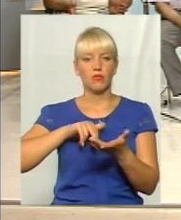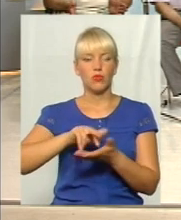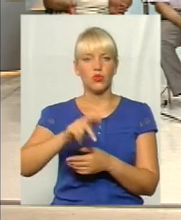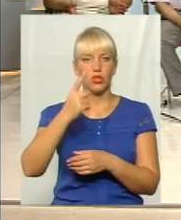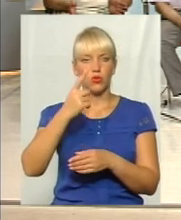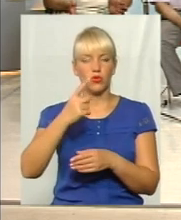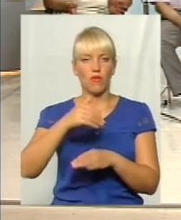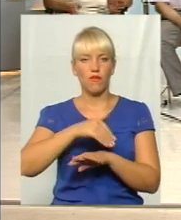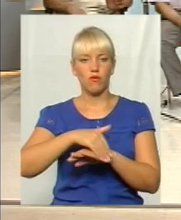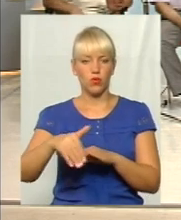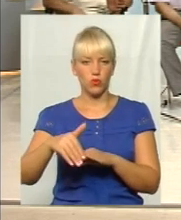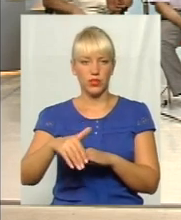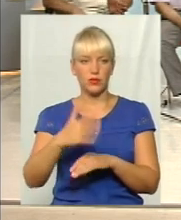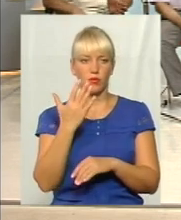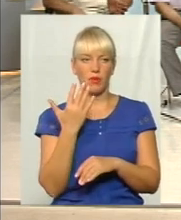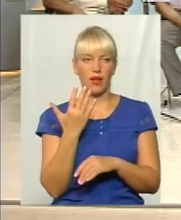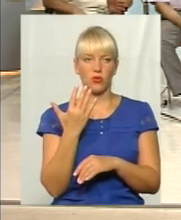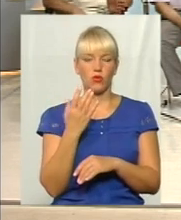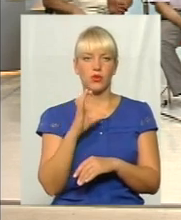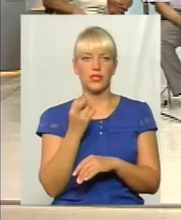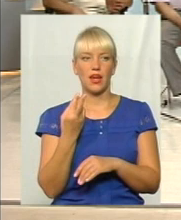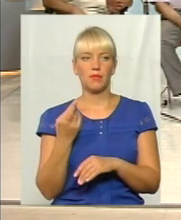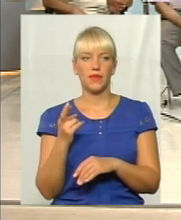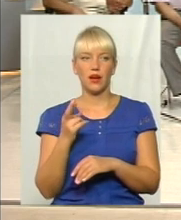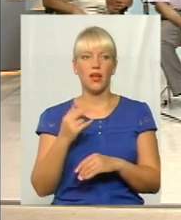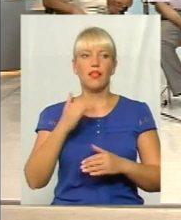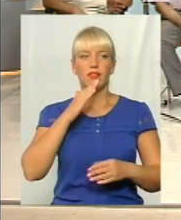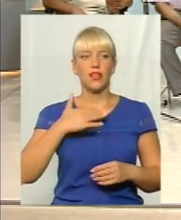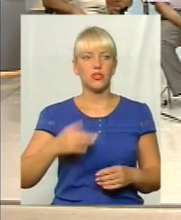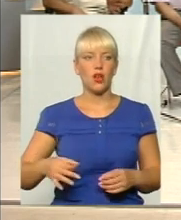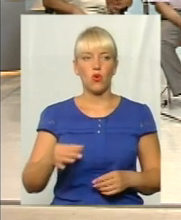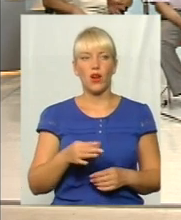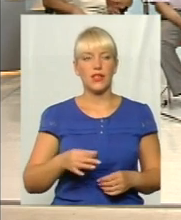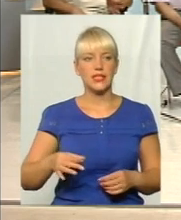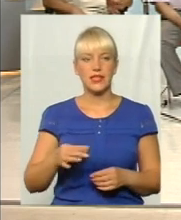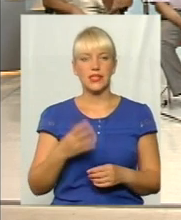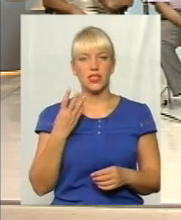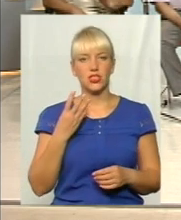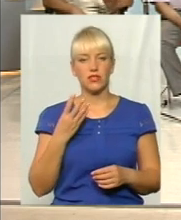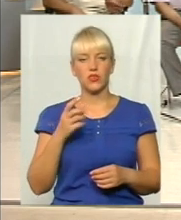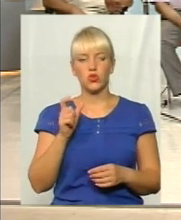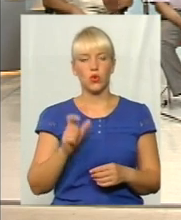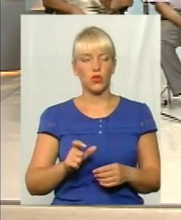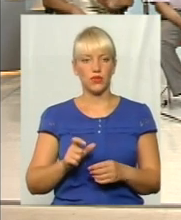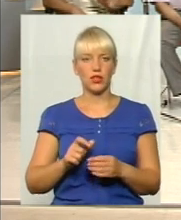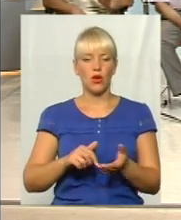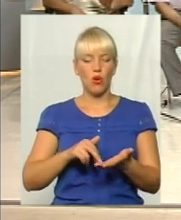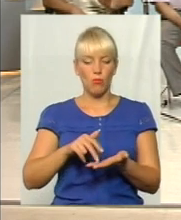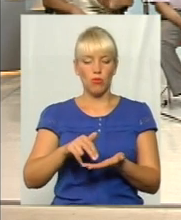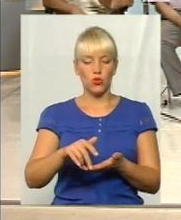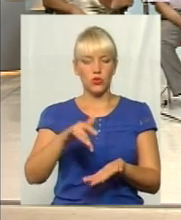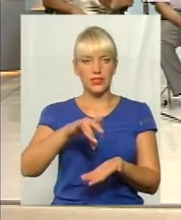буквально 5 серпня в нашій організації, нас 4 чоловік, пройшли іменно